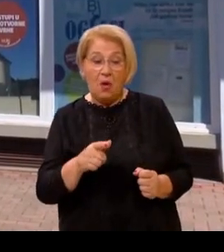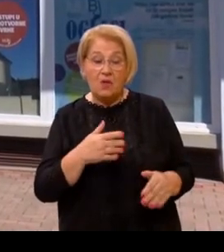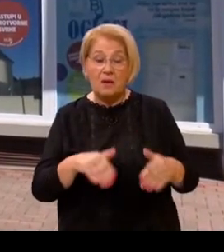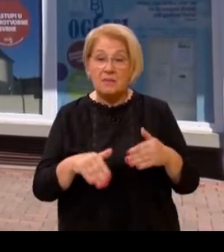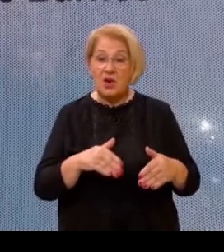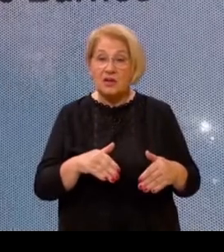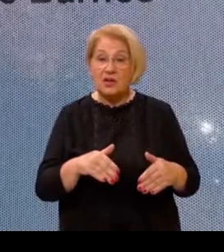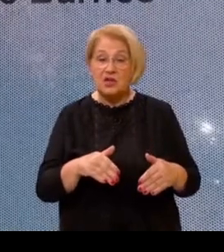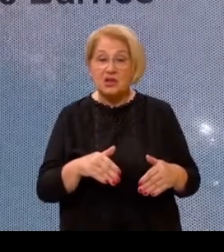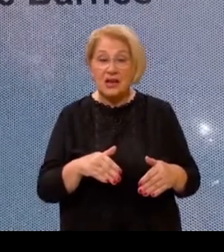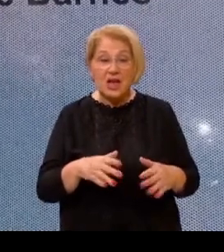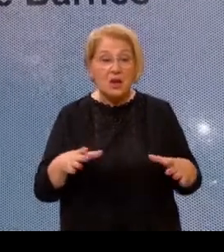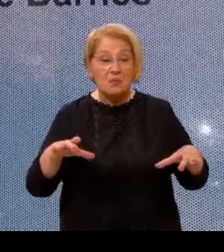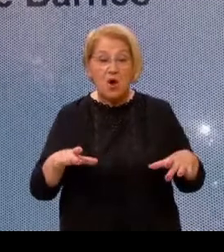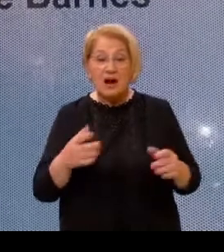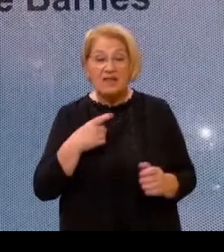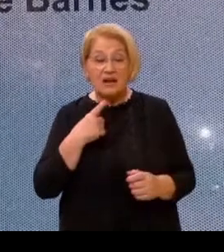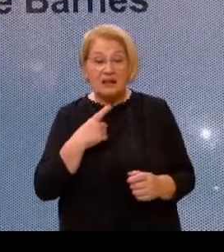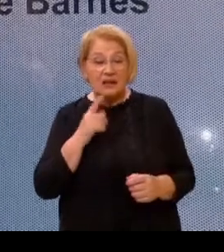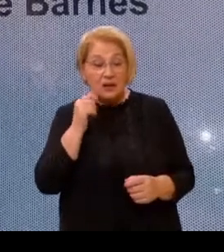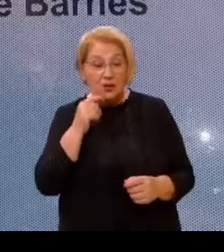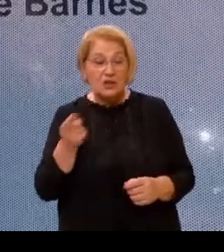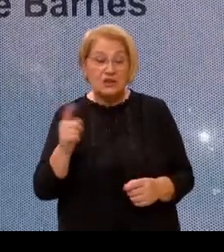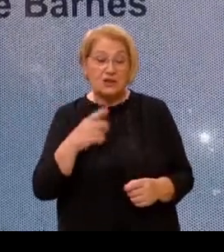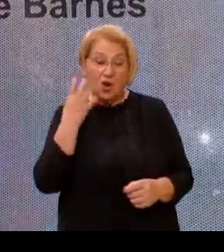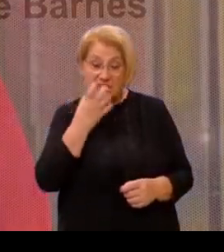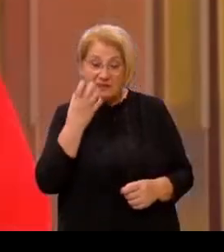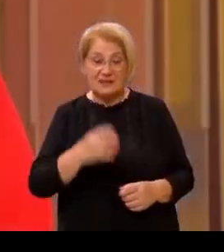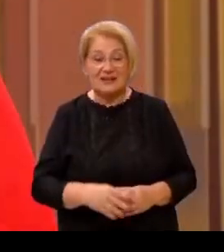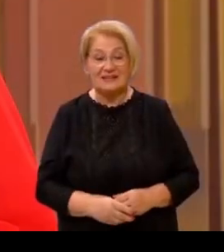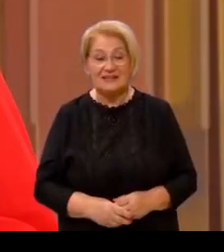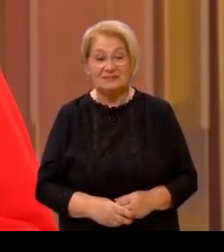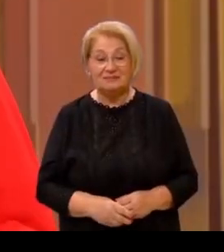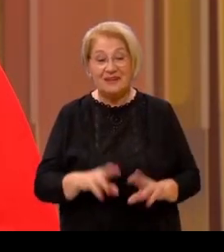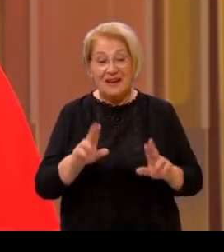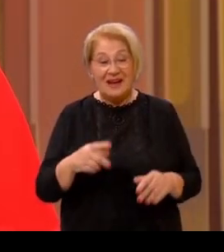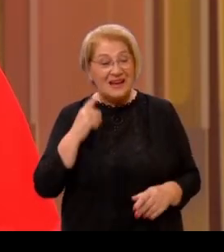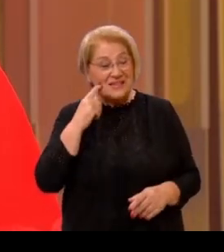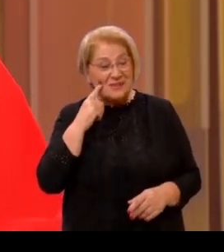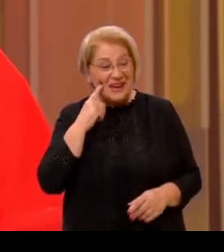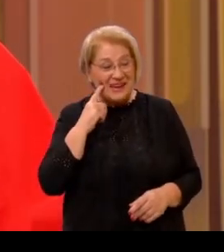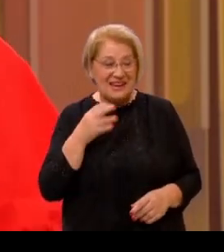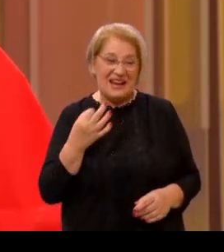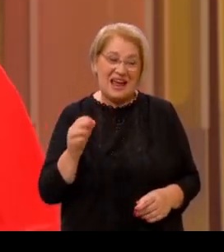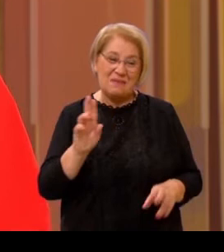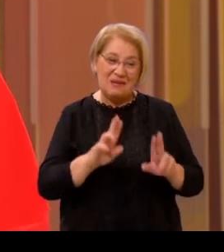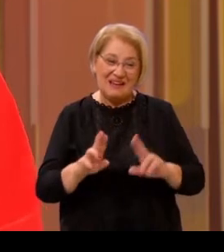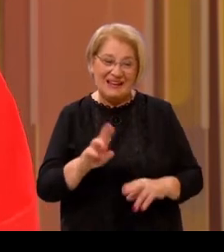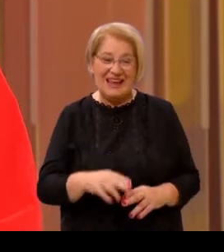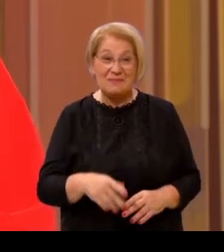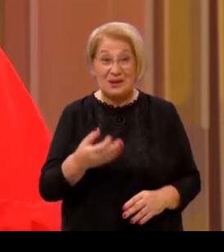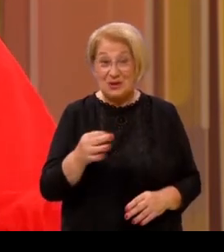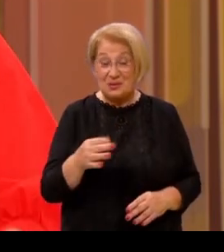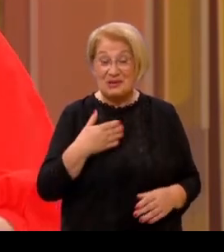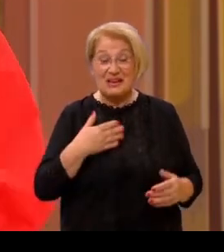dnevni boravak sigurno će se ljudi dolaziti grijati. Smijehe, Bogu hvala, najbolji ljek, pa je tako i dobro da